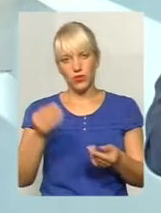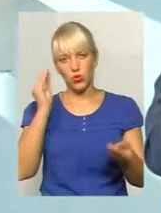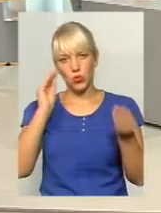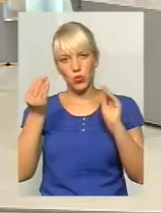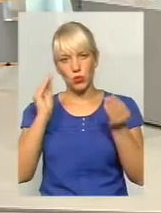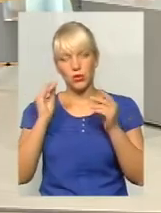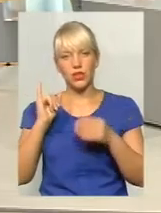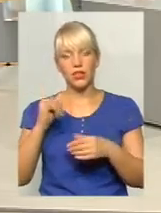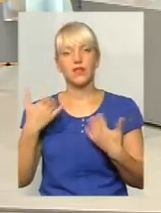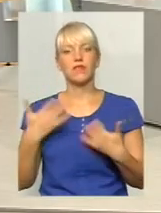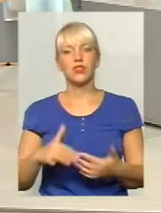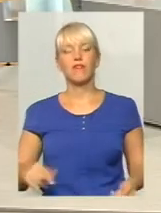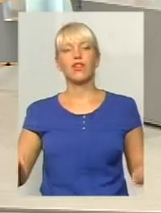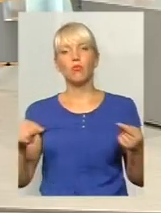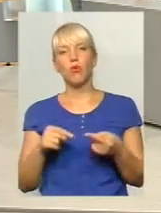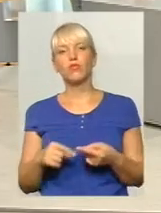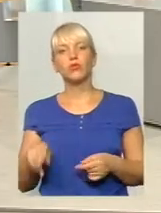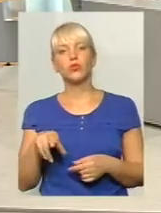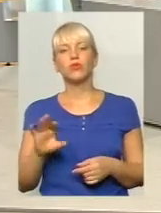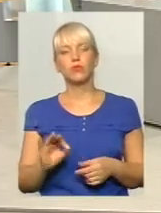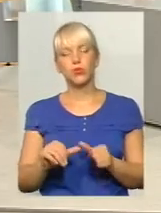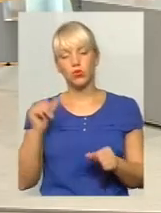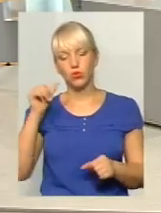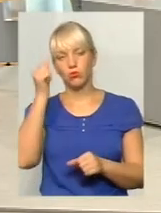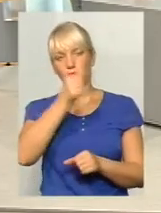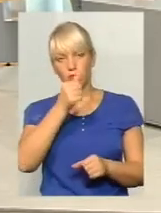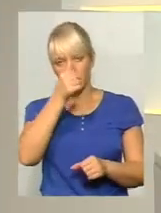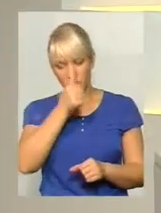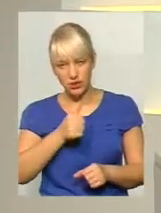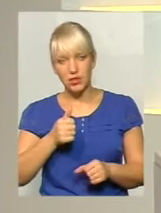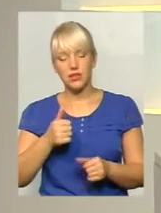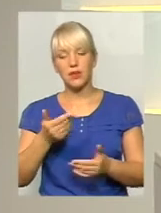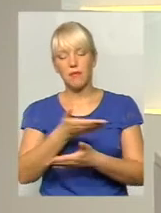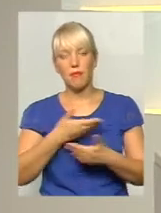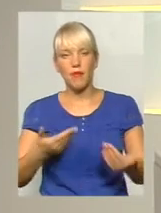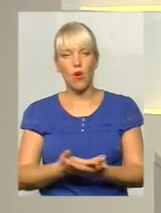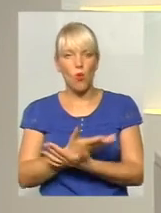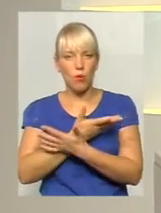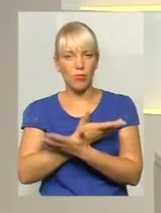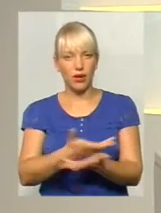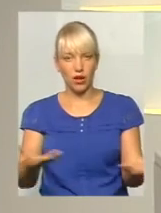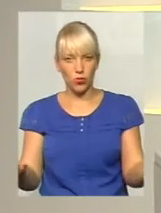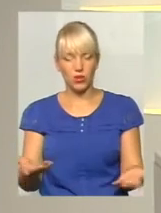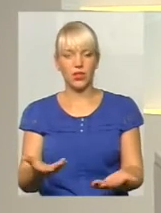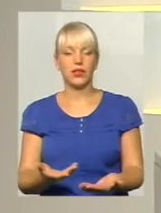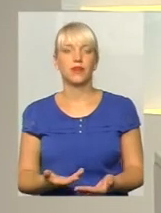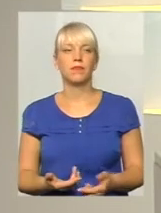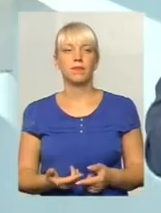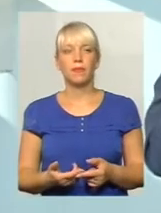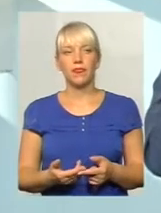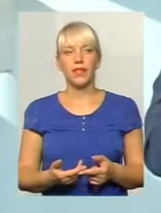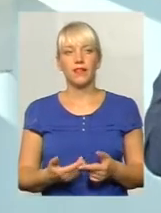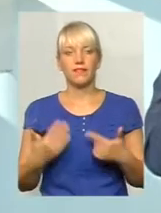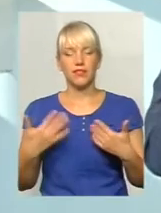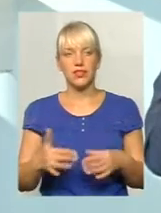вже в минулому місці ми оприлюднили передосадочний варіант транспортної мережі.